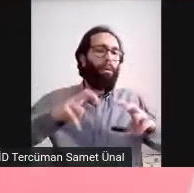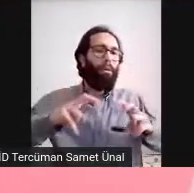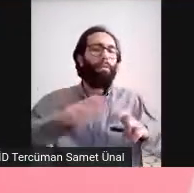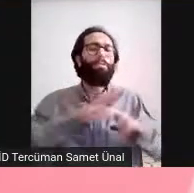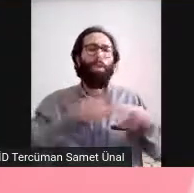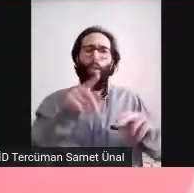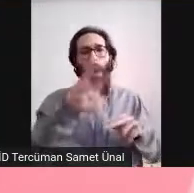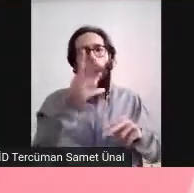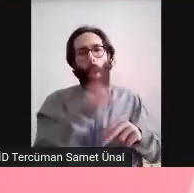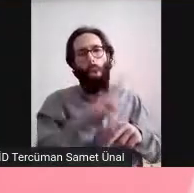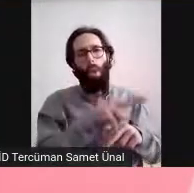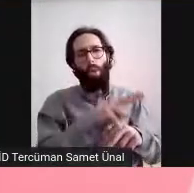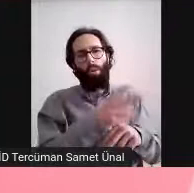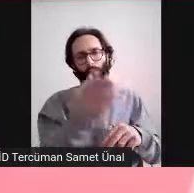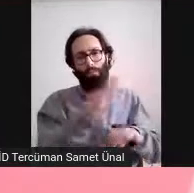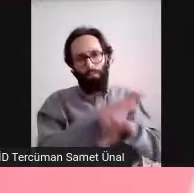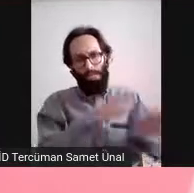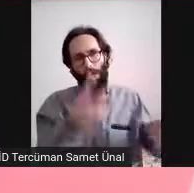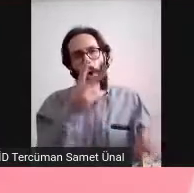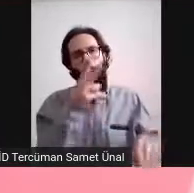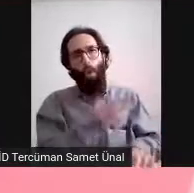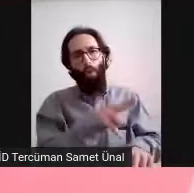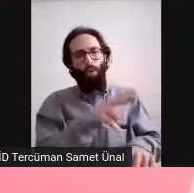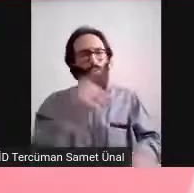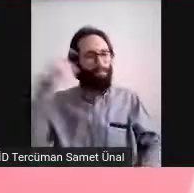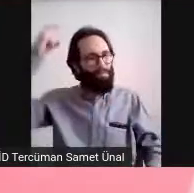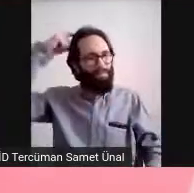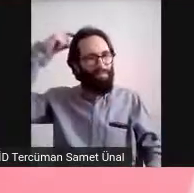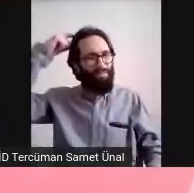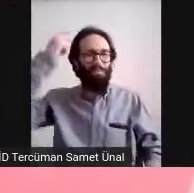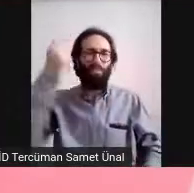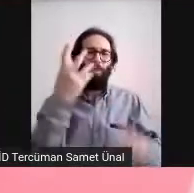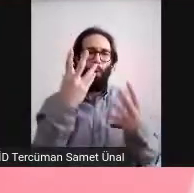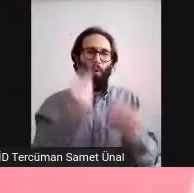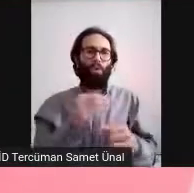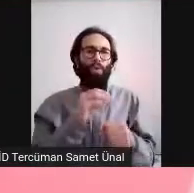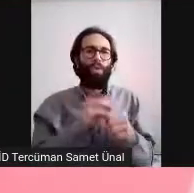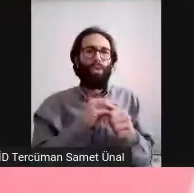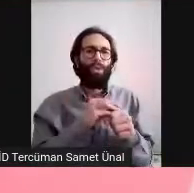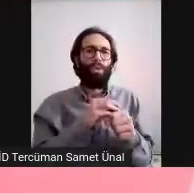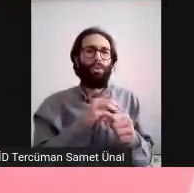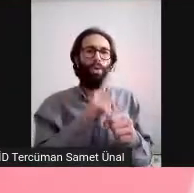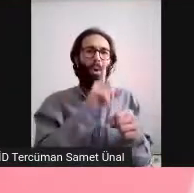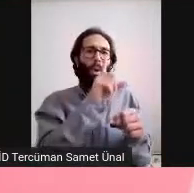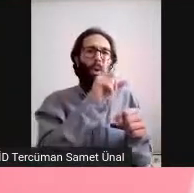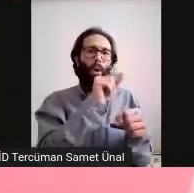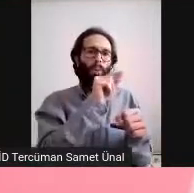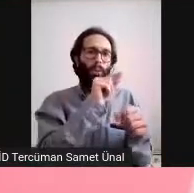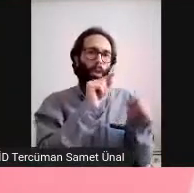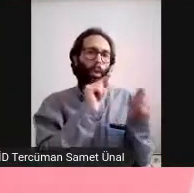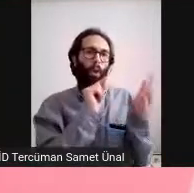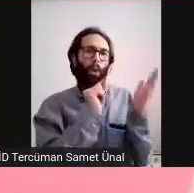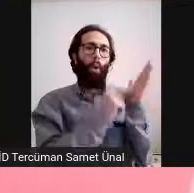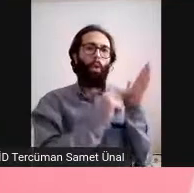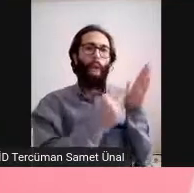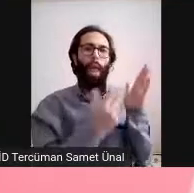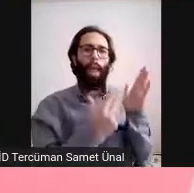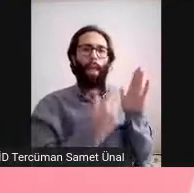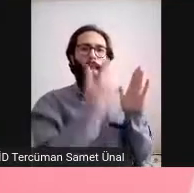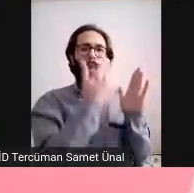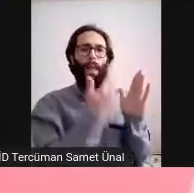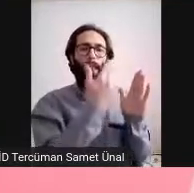yani bu beyin cansız beyin olduğu için burada 11.7 tesla hep çıkılmış. Bu insanda buna